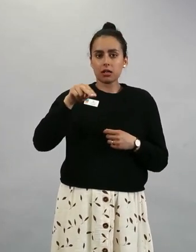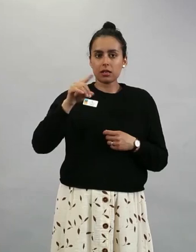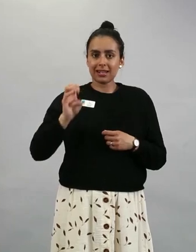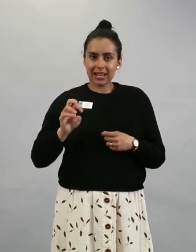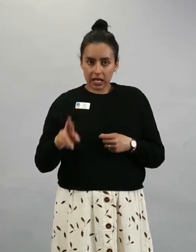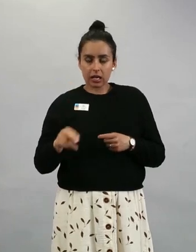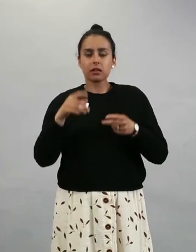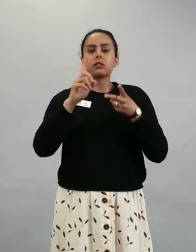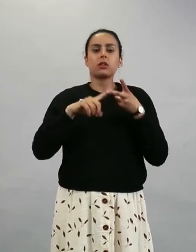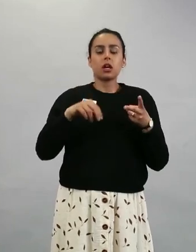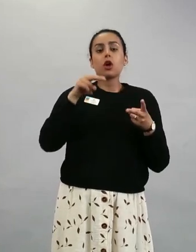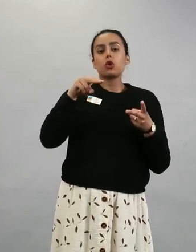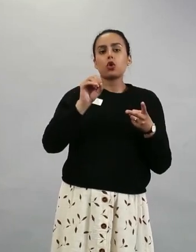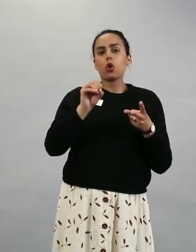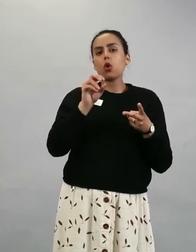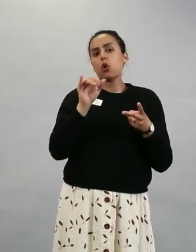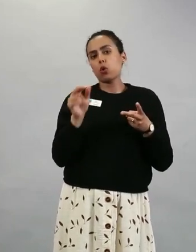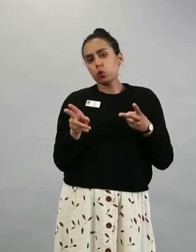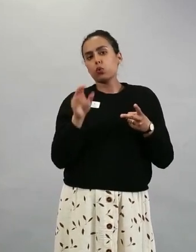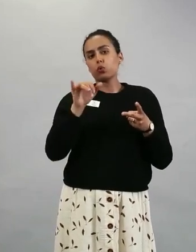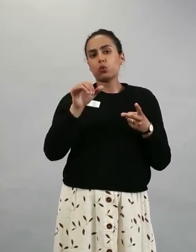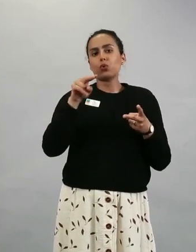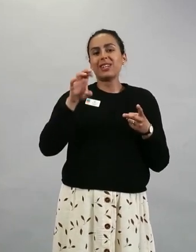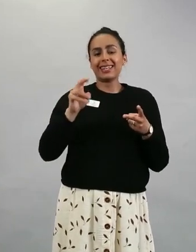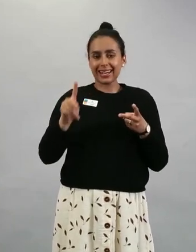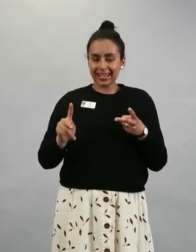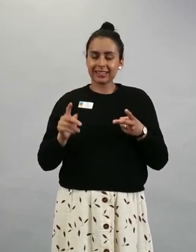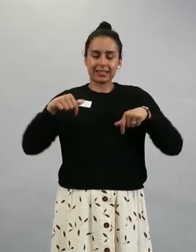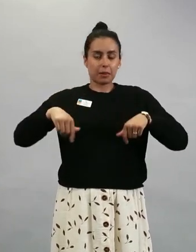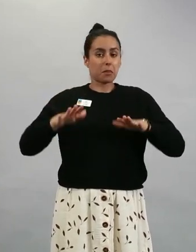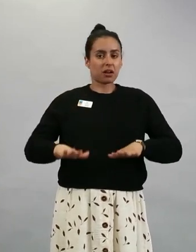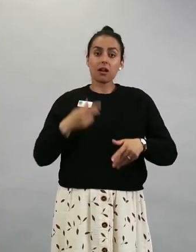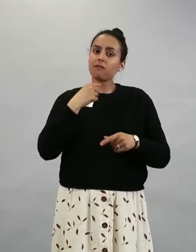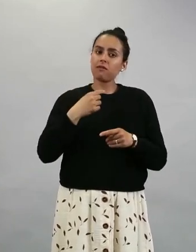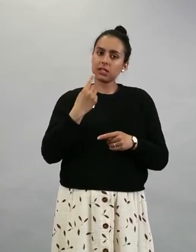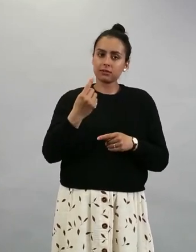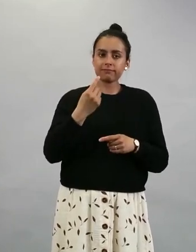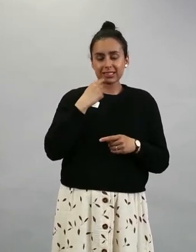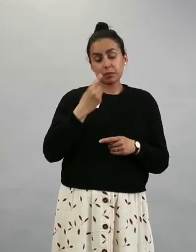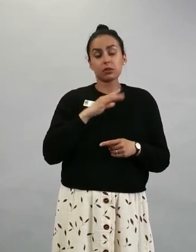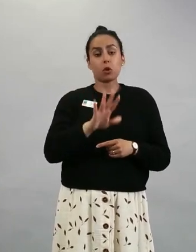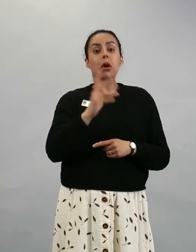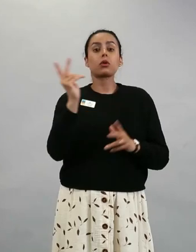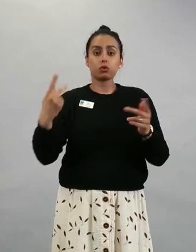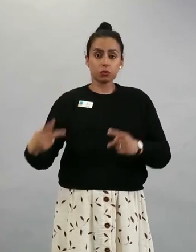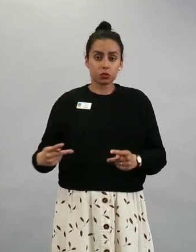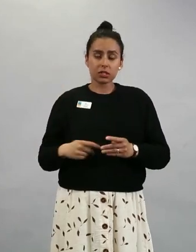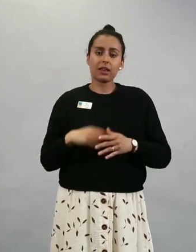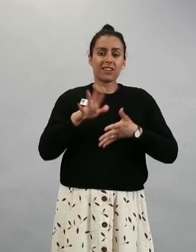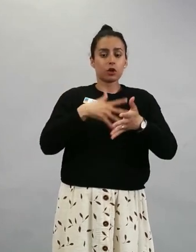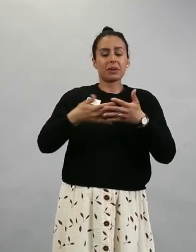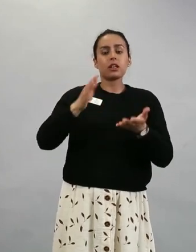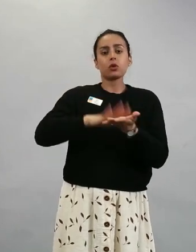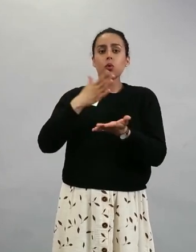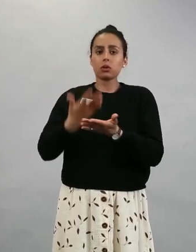katsojien ennalta lähettämiin kysymyksiin. Viittomakielen tulkkauksesta tänään vastaavat Sandra Aaltonen ja